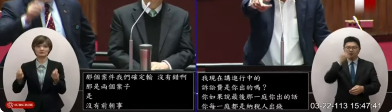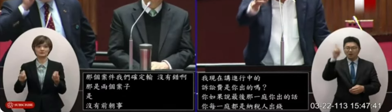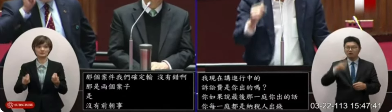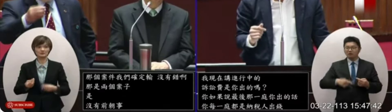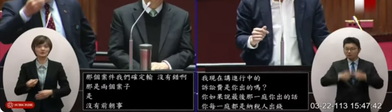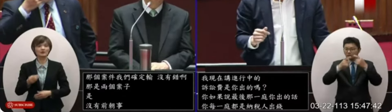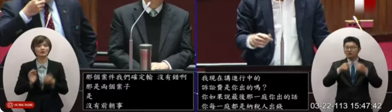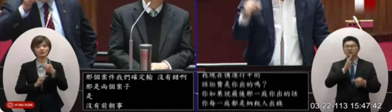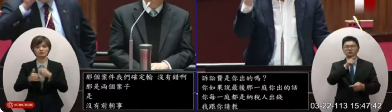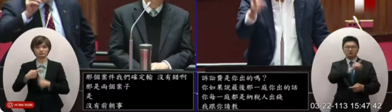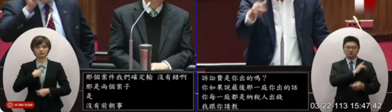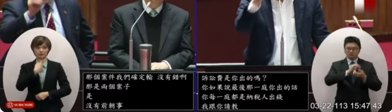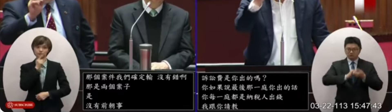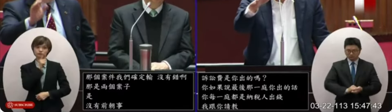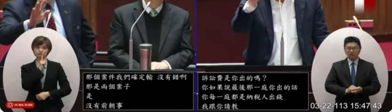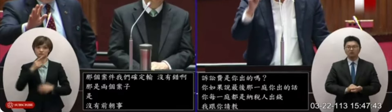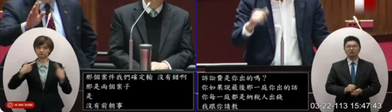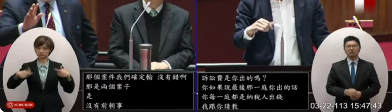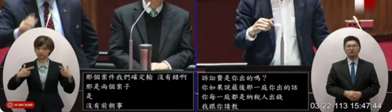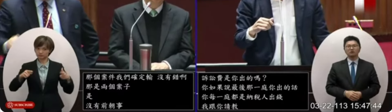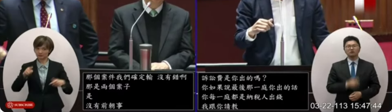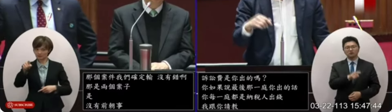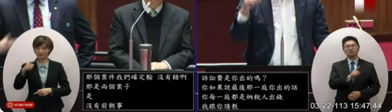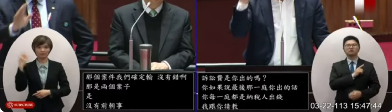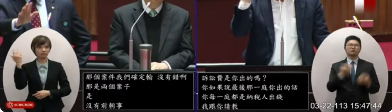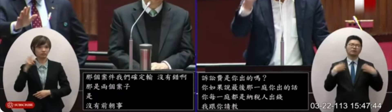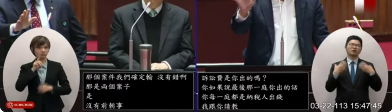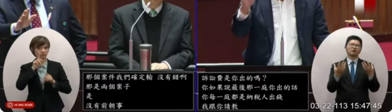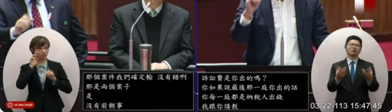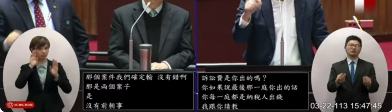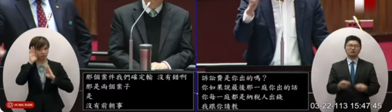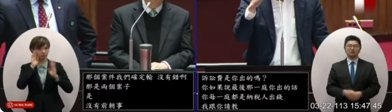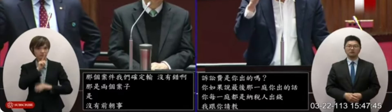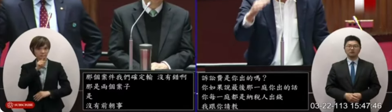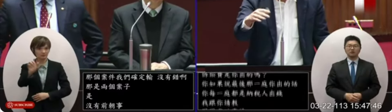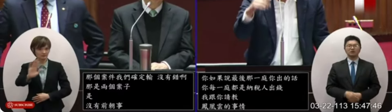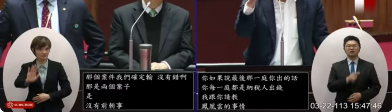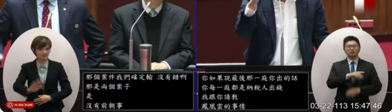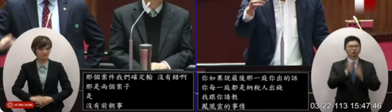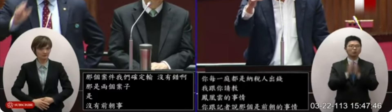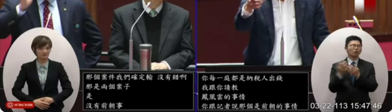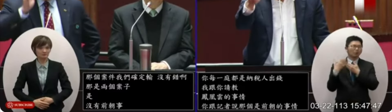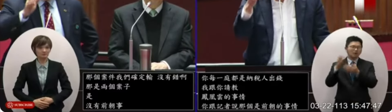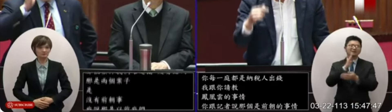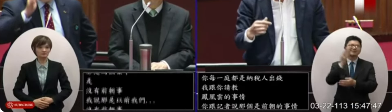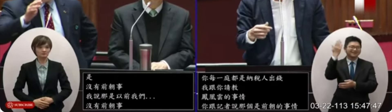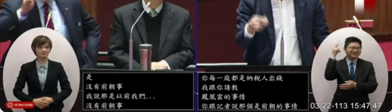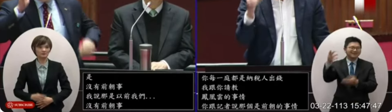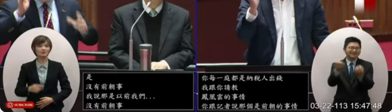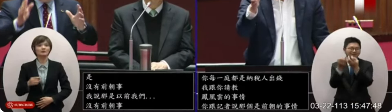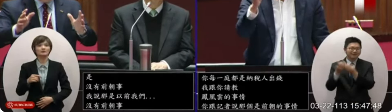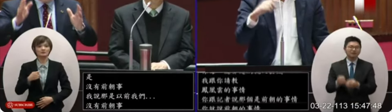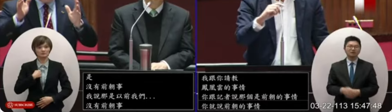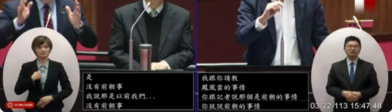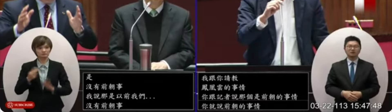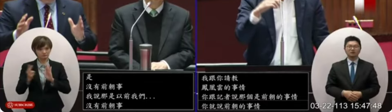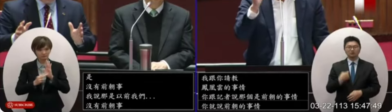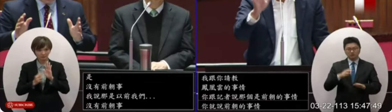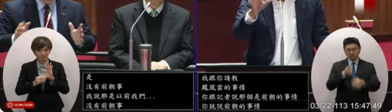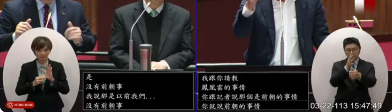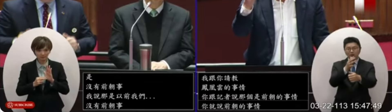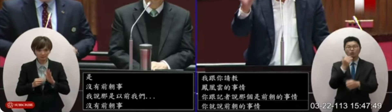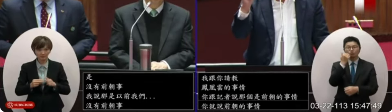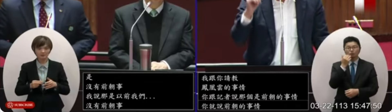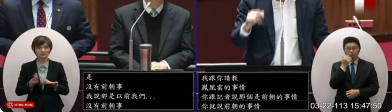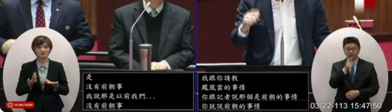訴你都是你的決定所以你沒有剛剛嗎你推給全朝但是每次上訴都是你的決定我請教